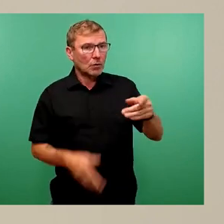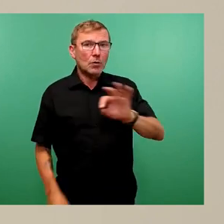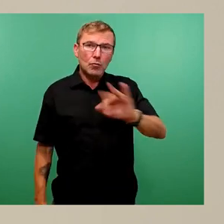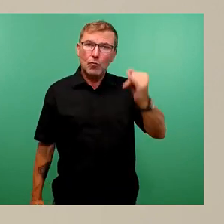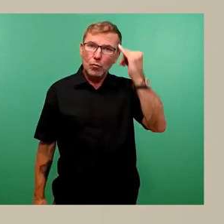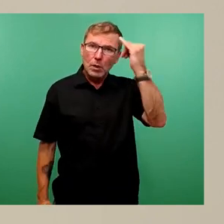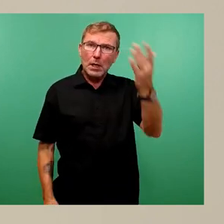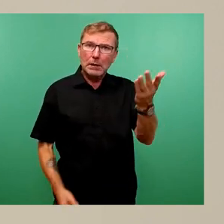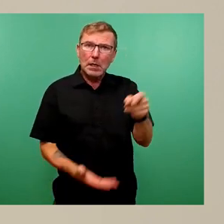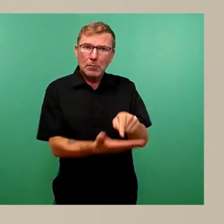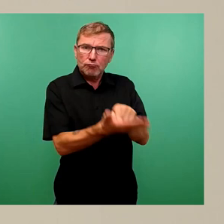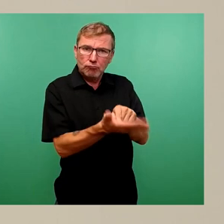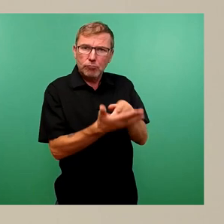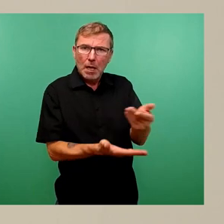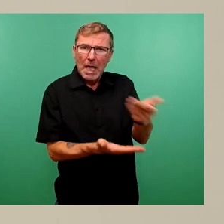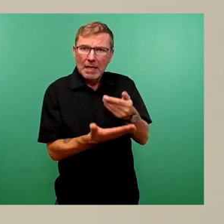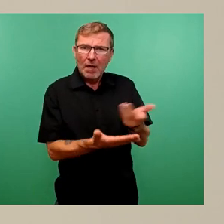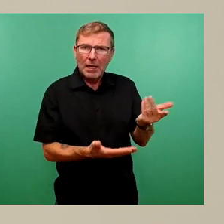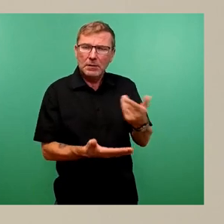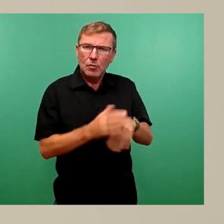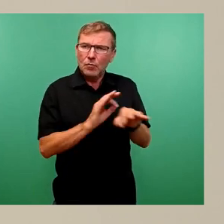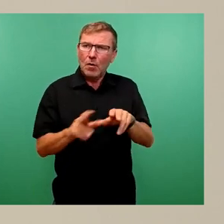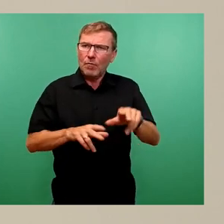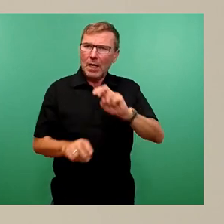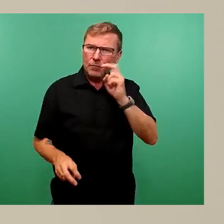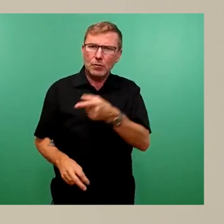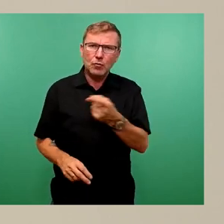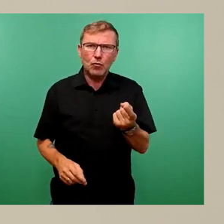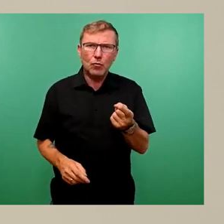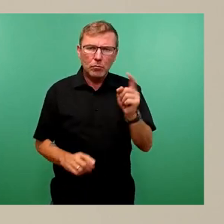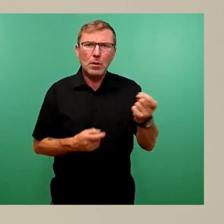Durchführung des Verkehrsversuchs kamen,